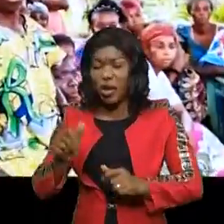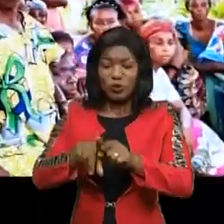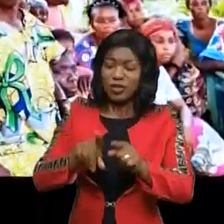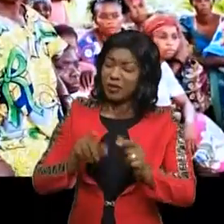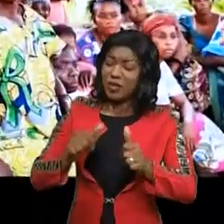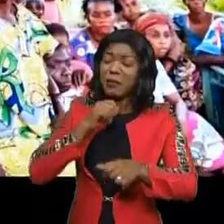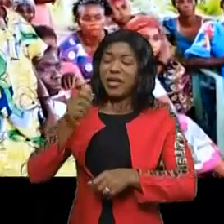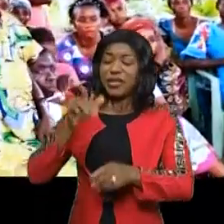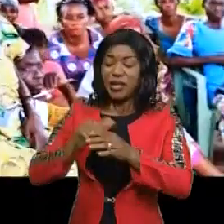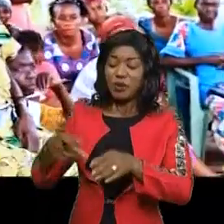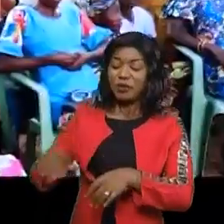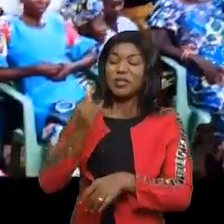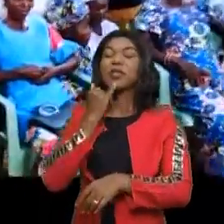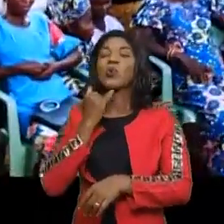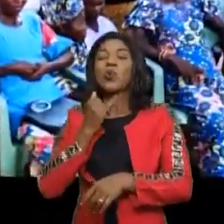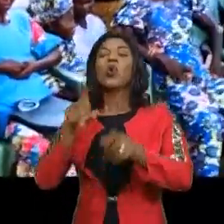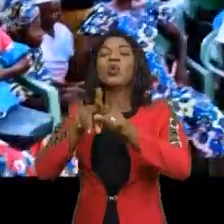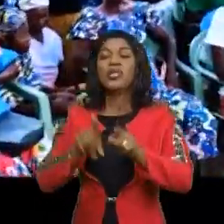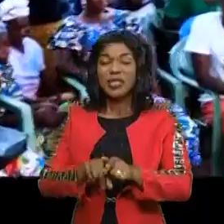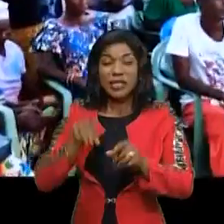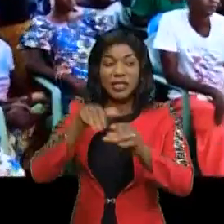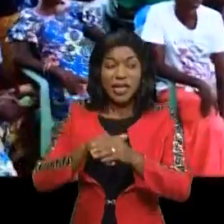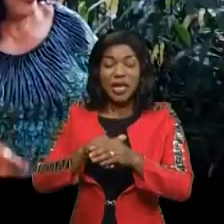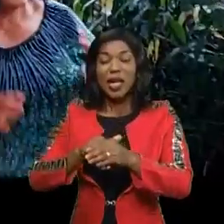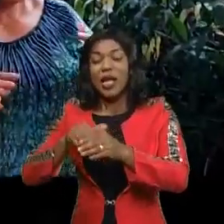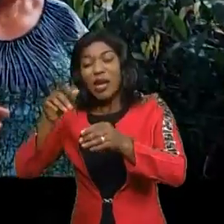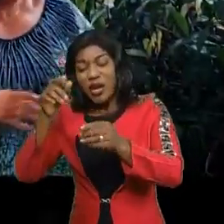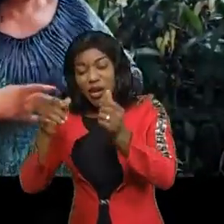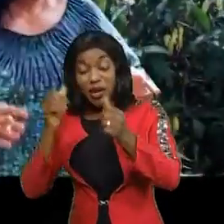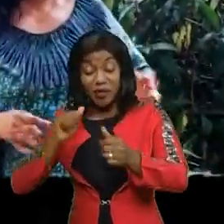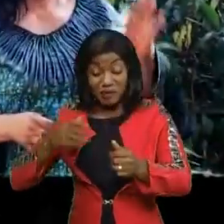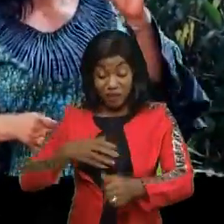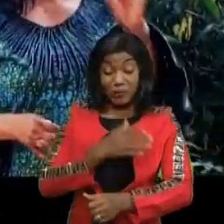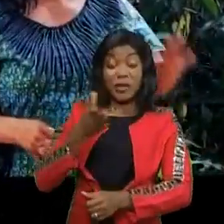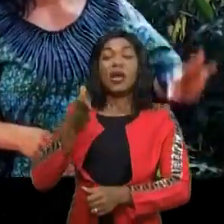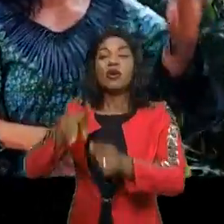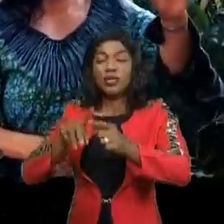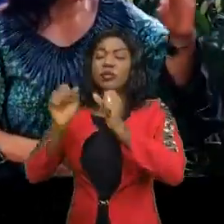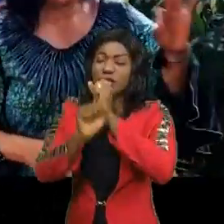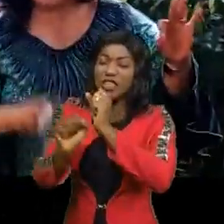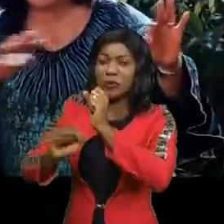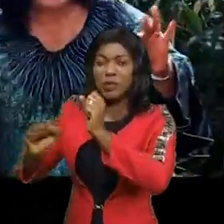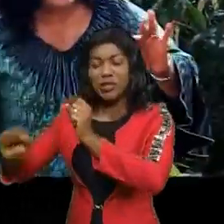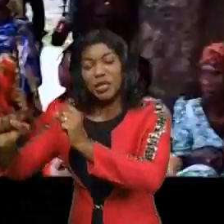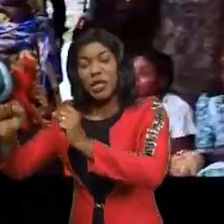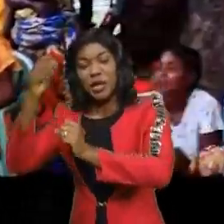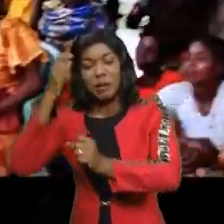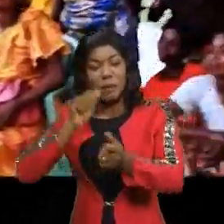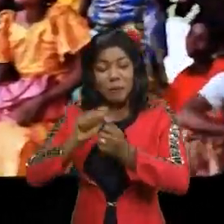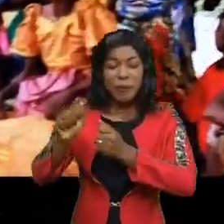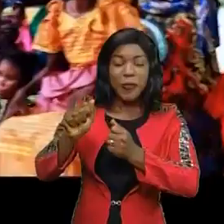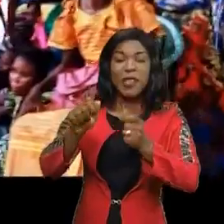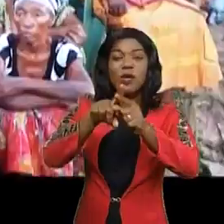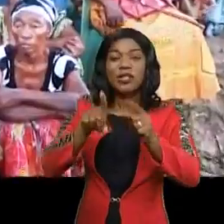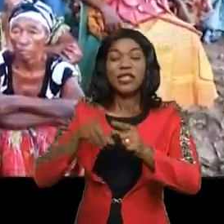La femme de Gungu dans la province de Kouilou figure dans cette catégorie. C'est dans ces cadres qu'une sensibilisation a été menée par le lieu du coin,